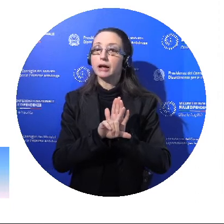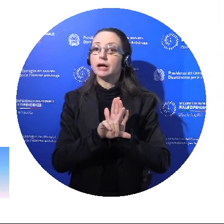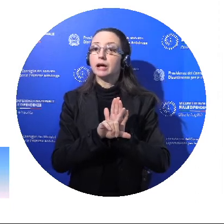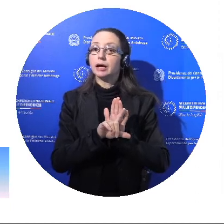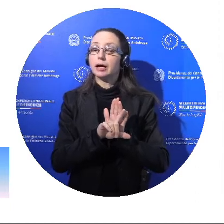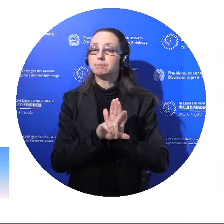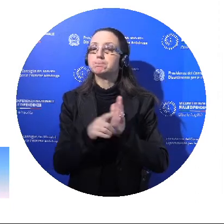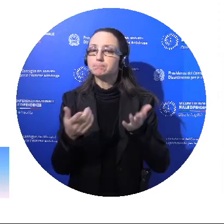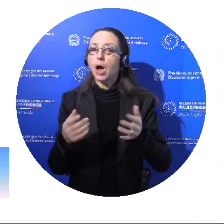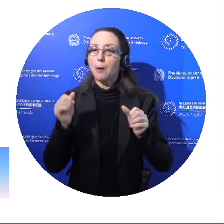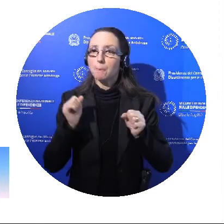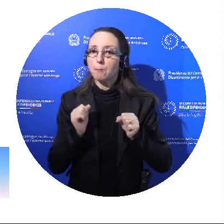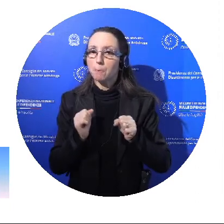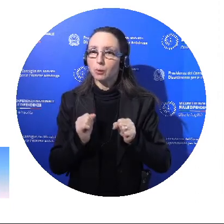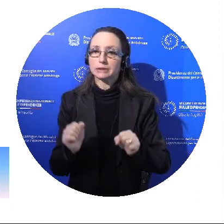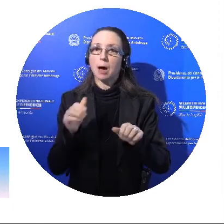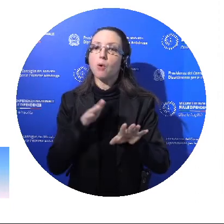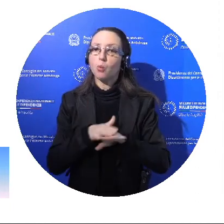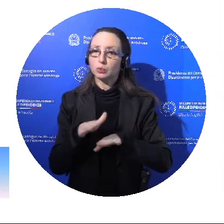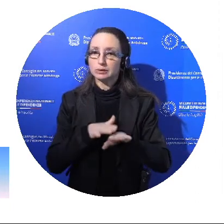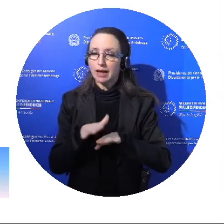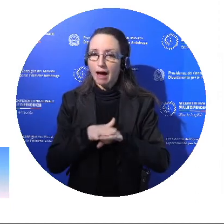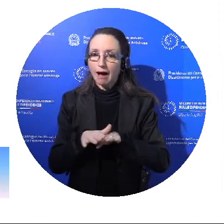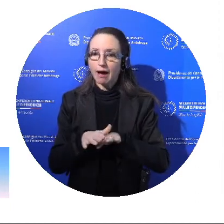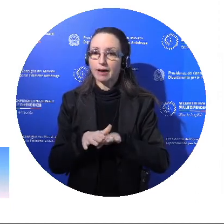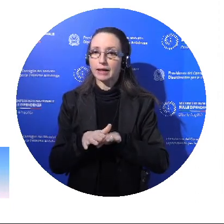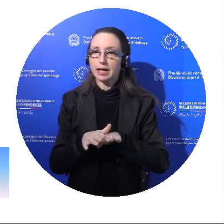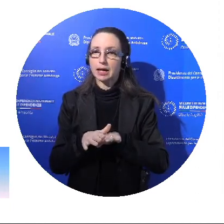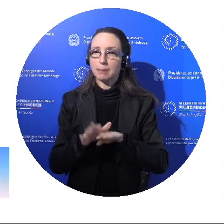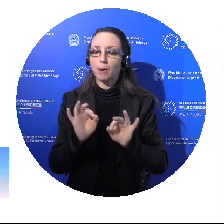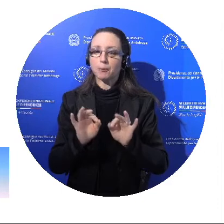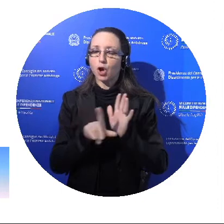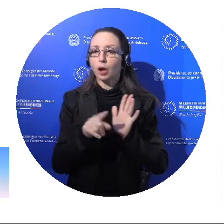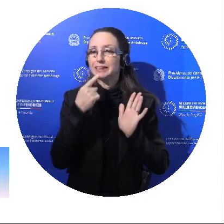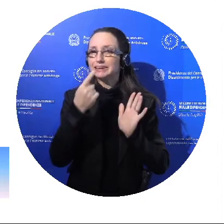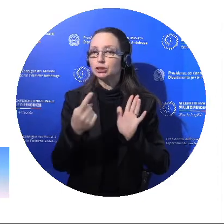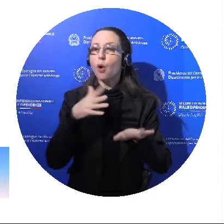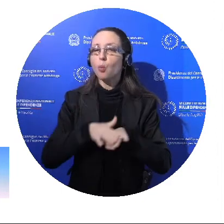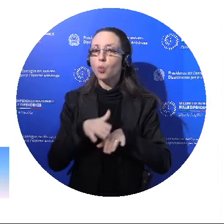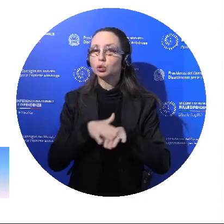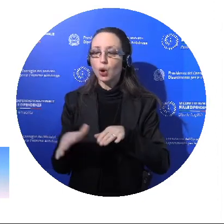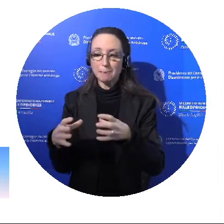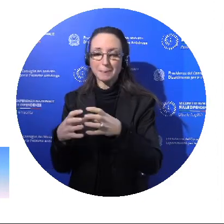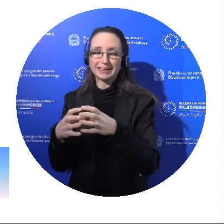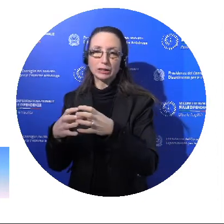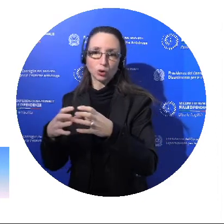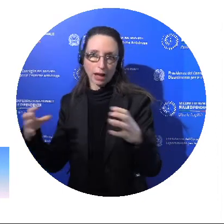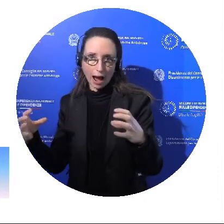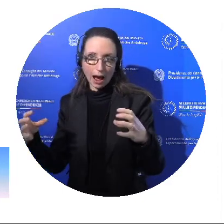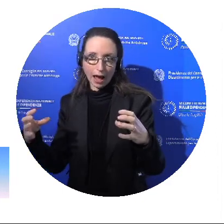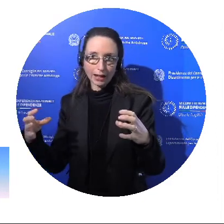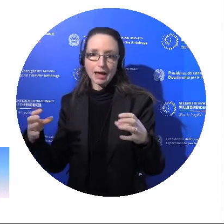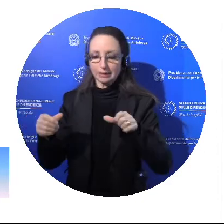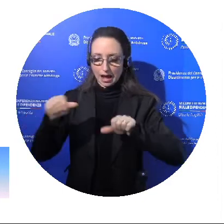attuare un impiego imprenditoriale, dice proprio la norma, quindi è istitutiva in questo senso, dei nostri